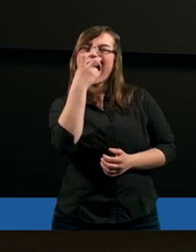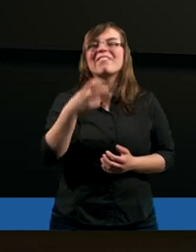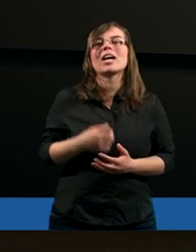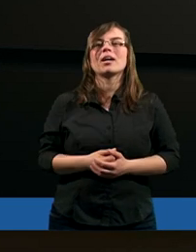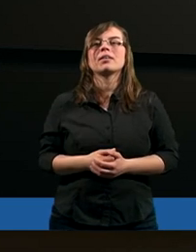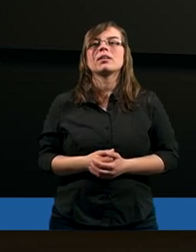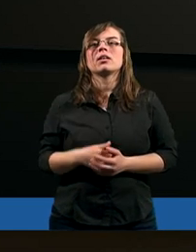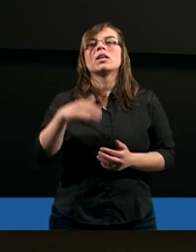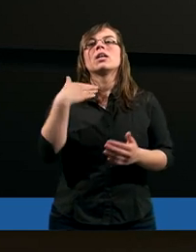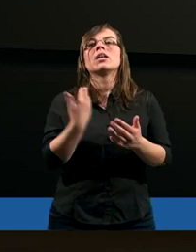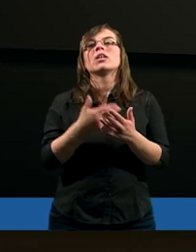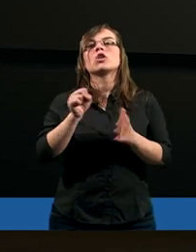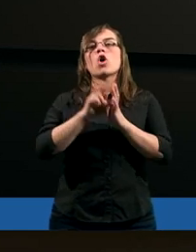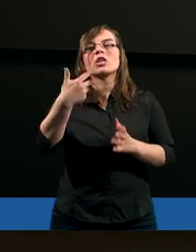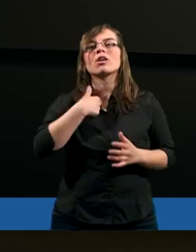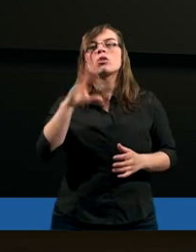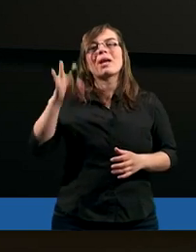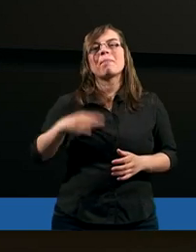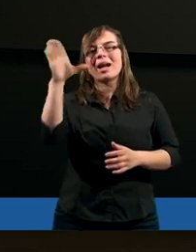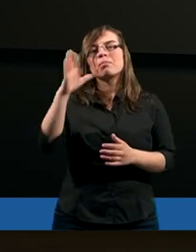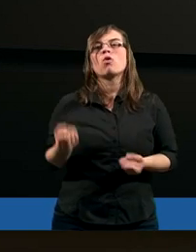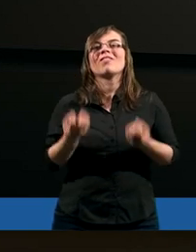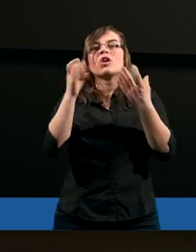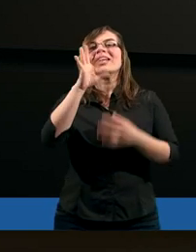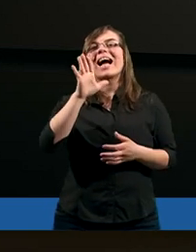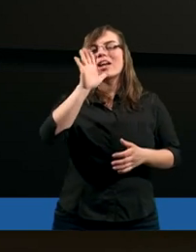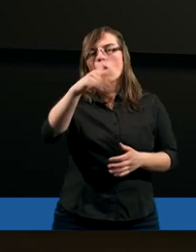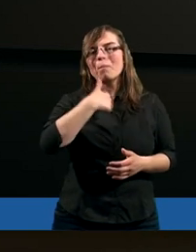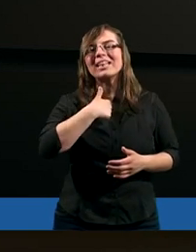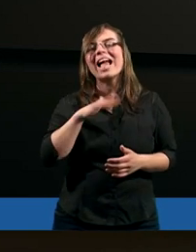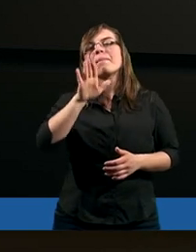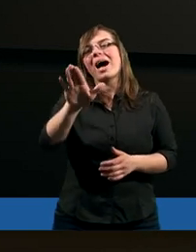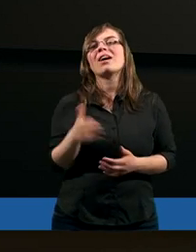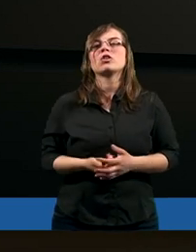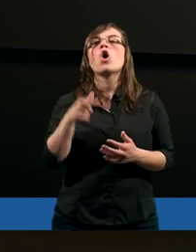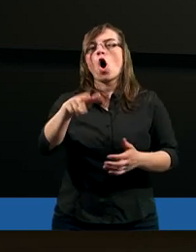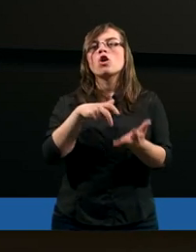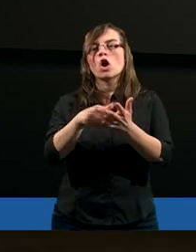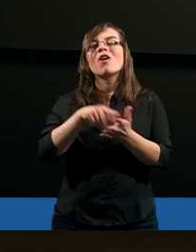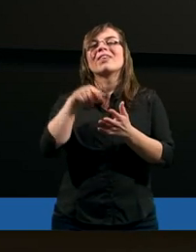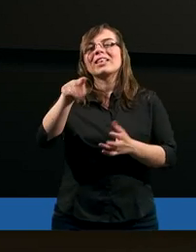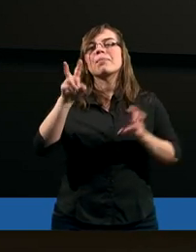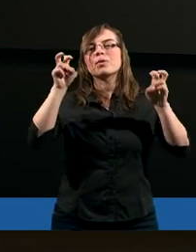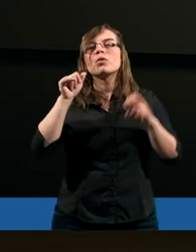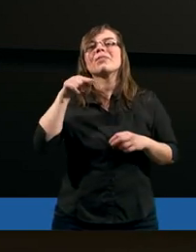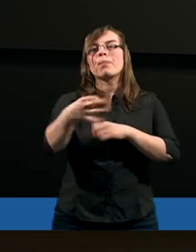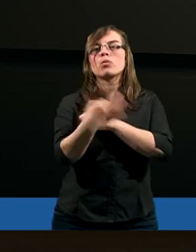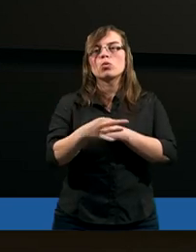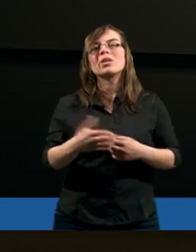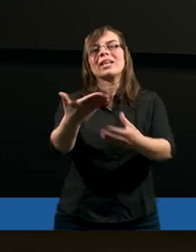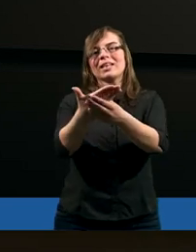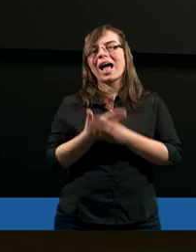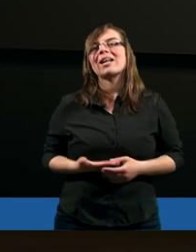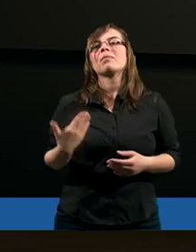Ciekawe. Jakiegoś mnie, Panie Boże, stworzył, takiego mnie masz. Czy o to chodzi w tym tytule i w tym